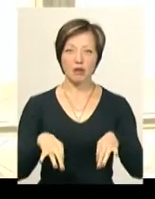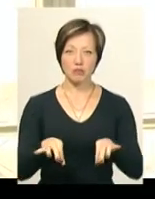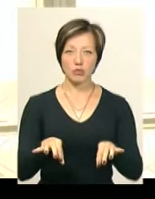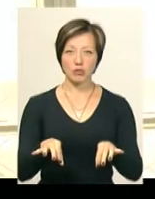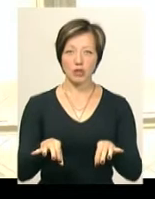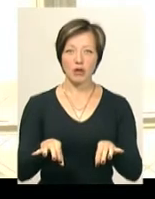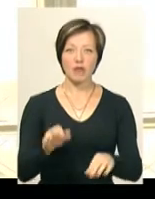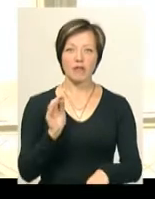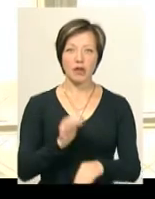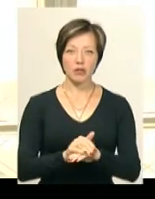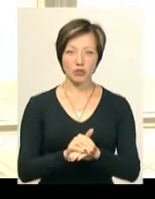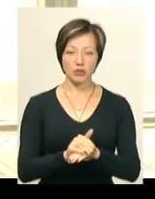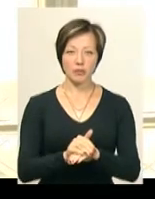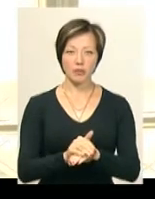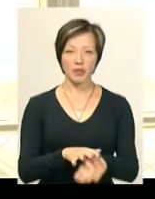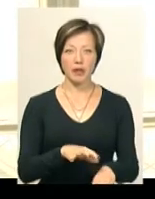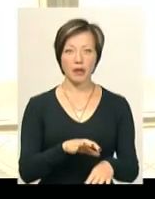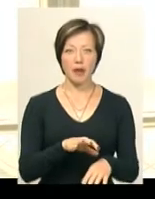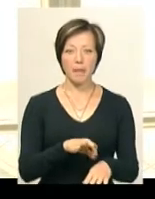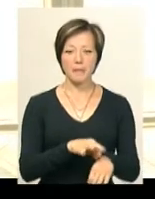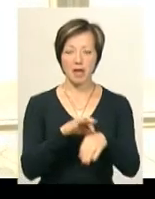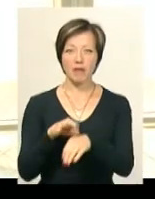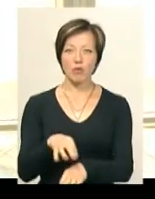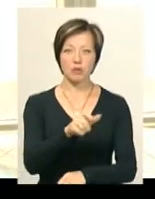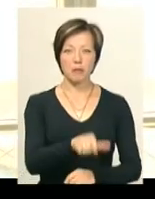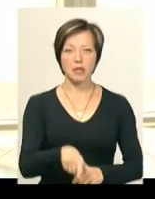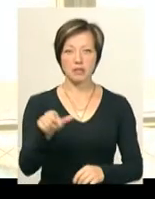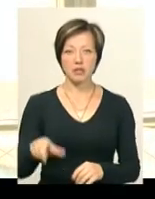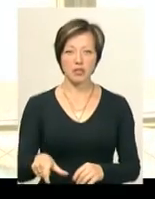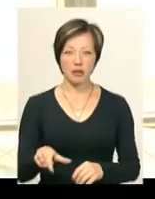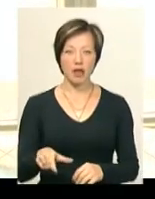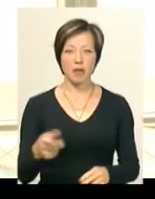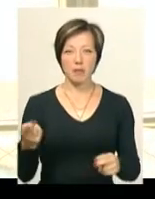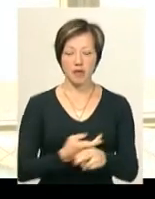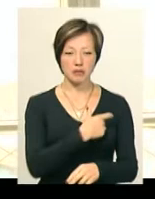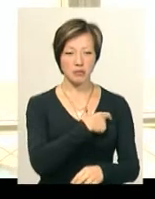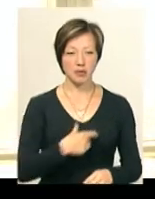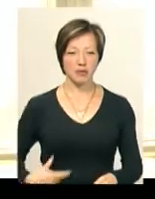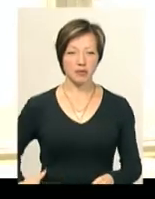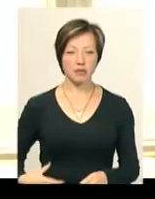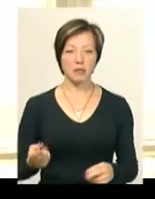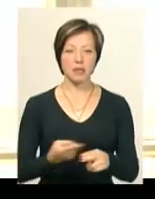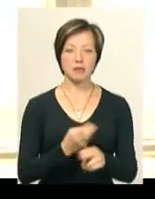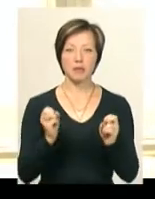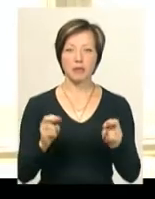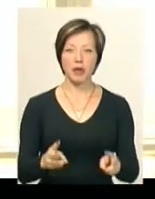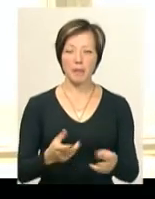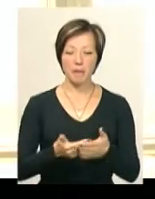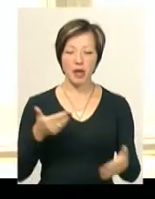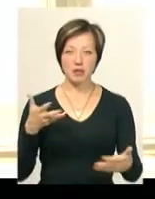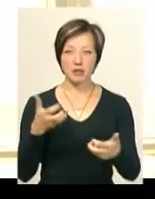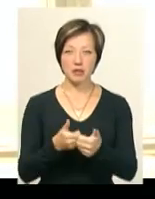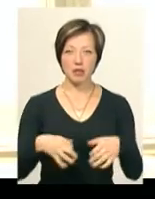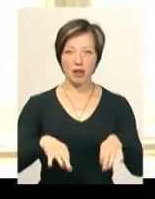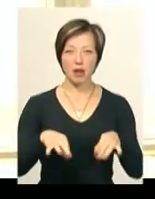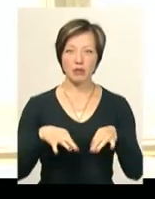перевозив пасажирів непристеблених паскану безпеки. Перед моментом зіткнення транспортний